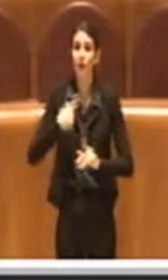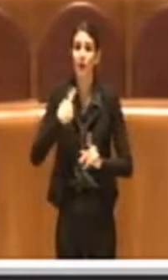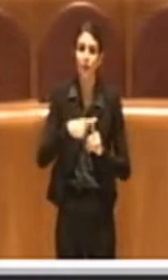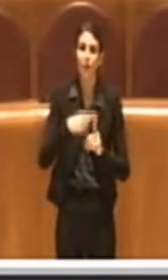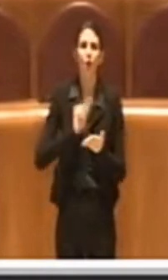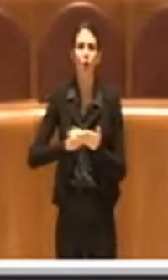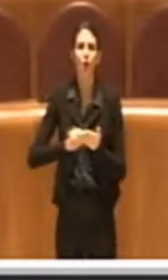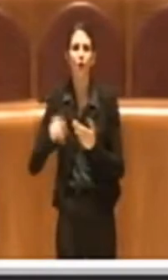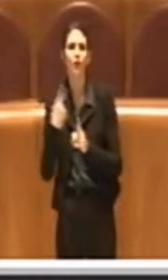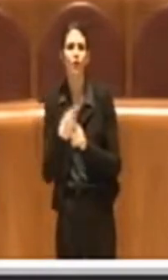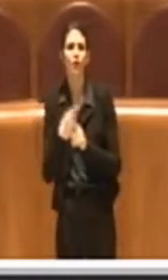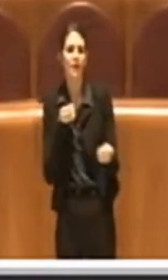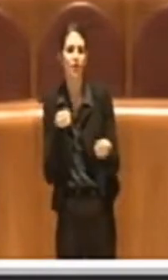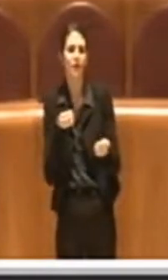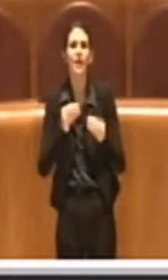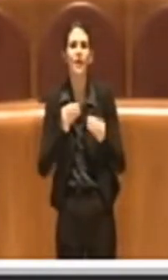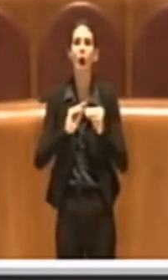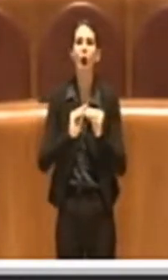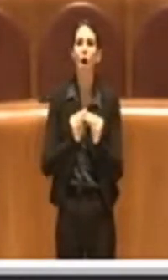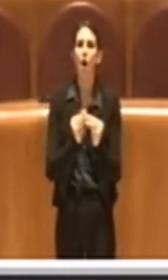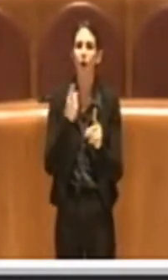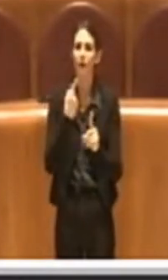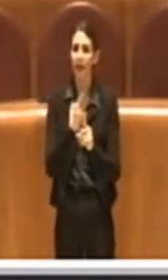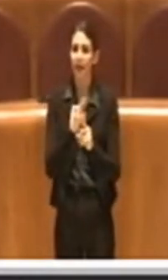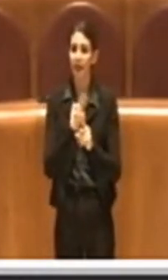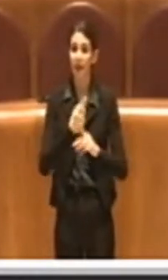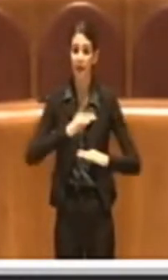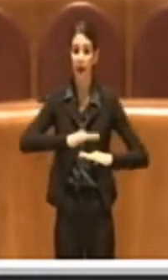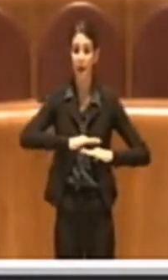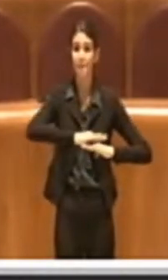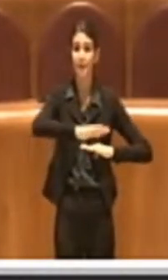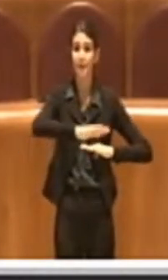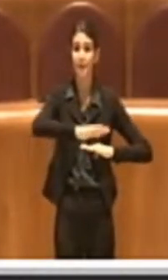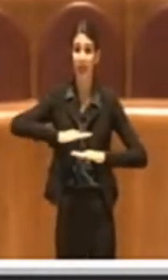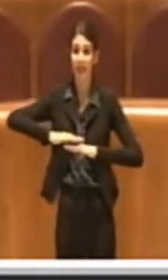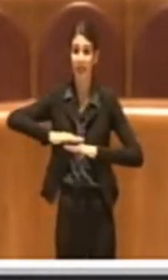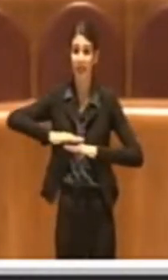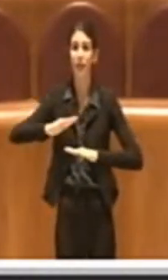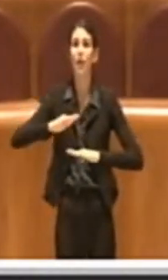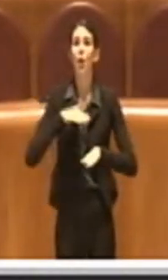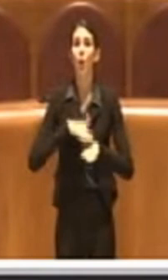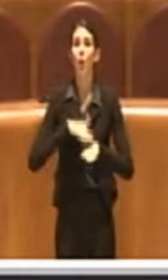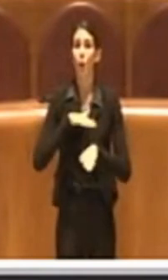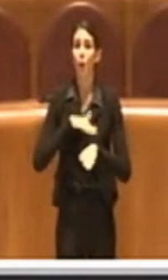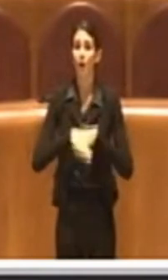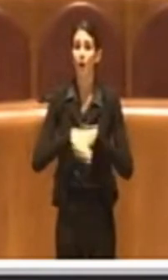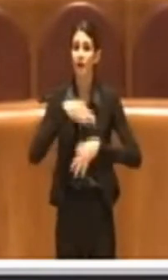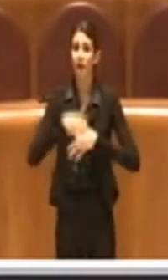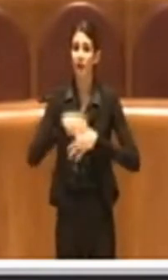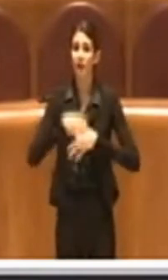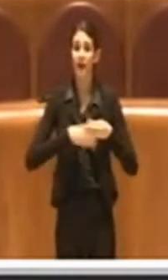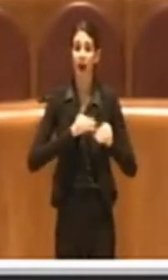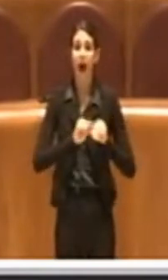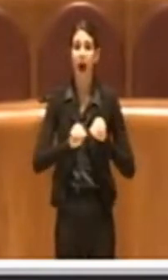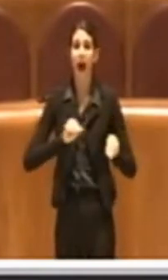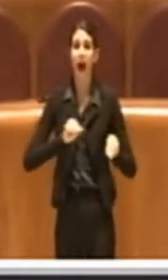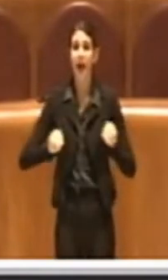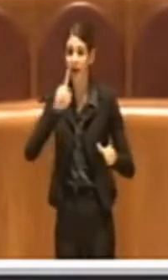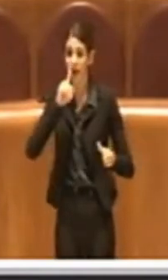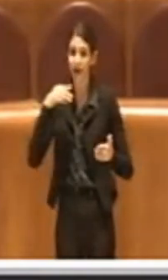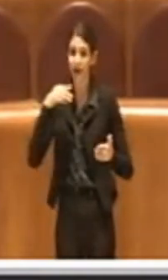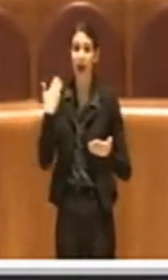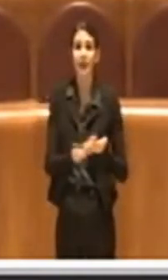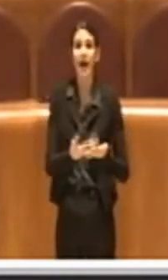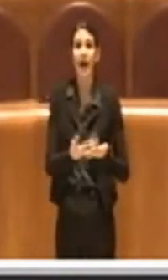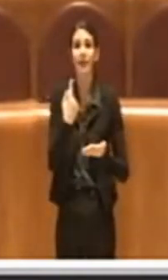si debbano utilizzare insomma degli arredi conformi a quello che può essere un